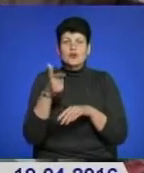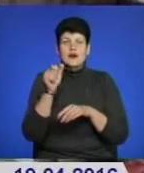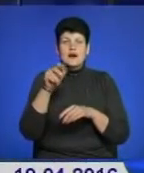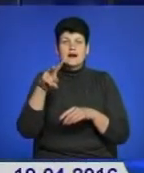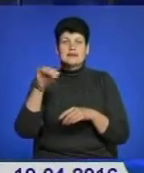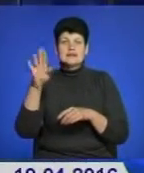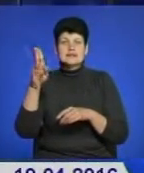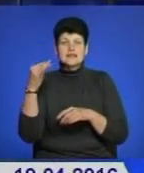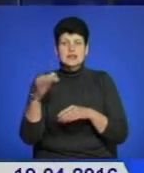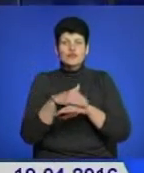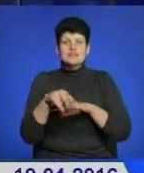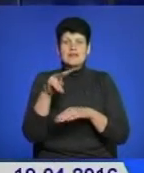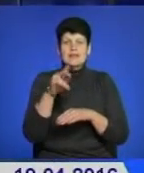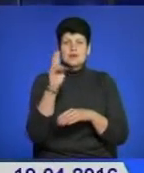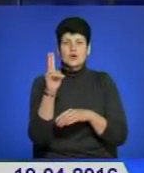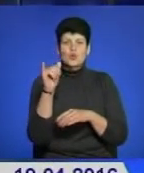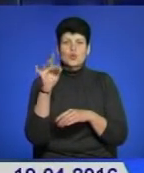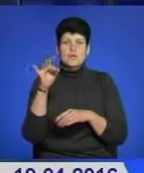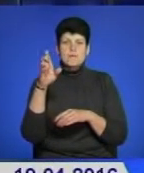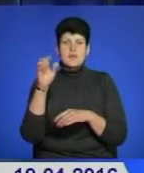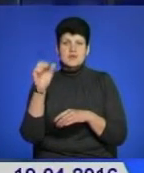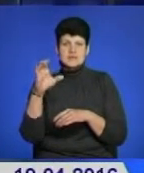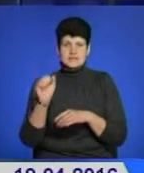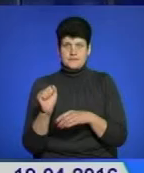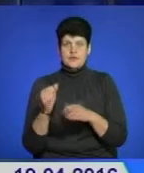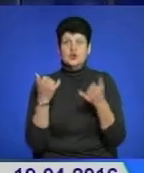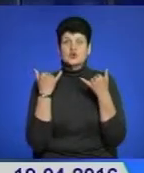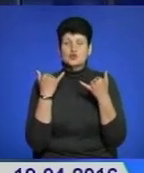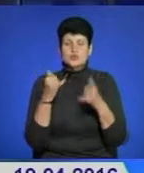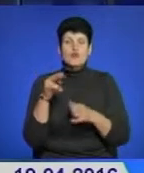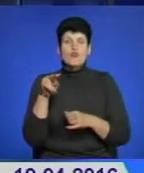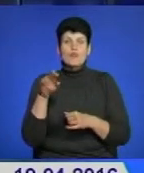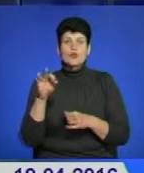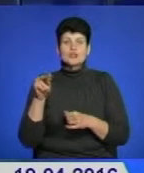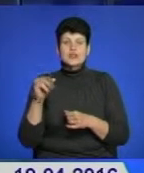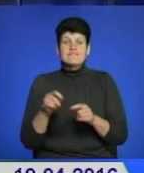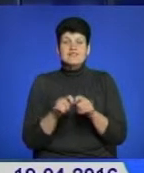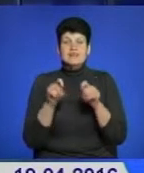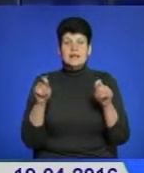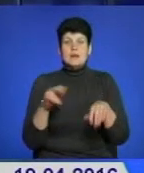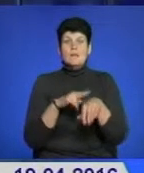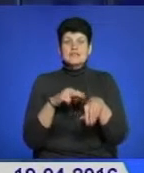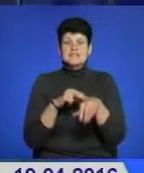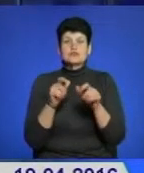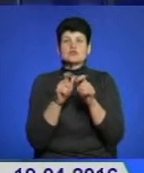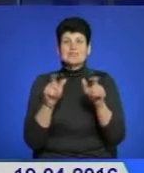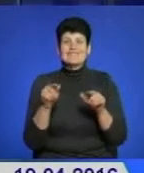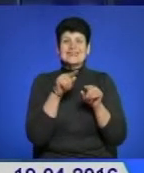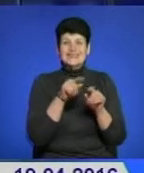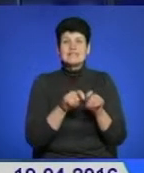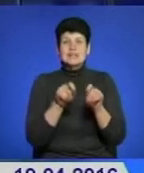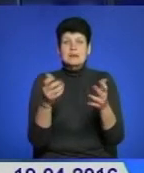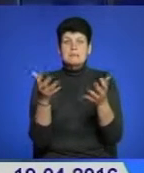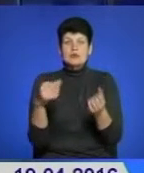Леся Курбаса. І сьогодні в Почаєві відкрили поліцейську станцію. У її відкритті взяла участь